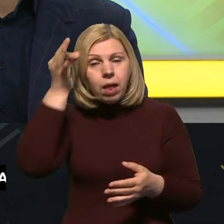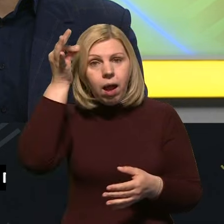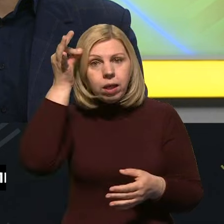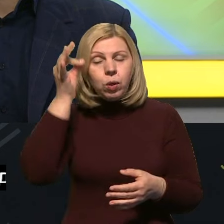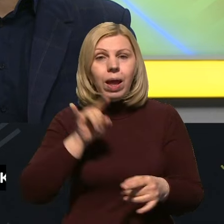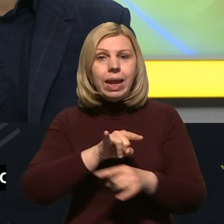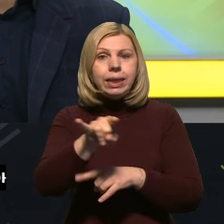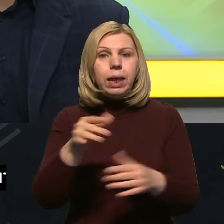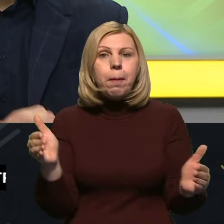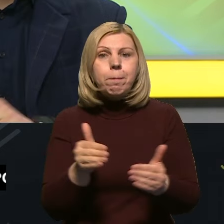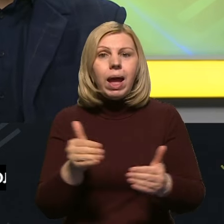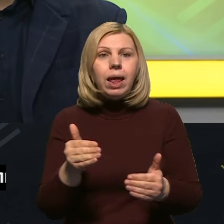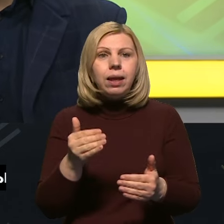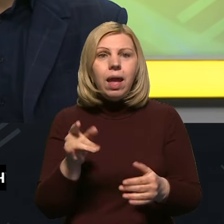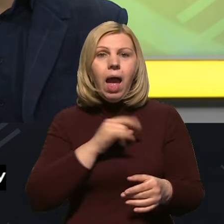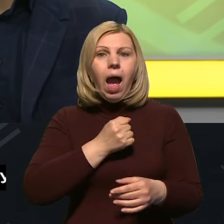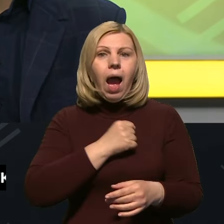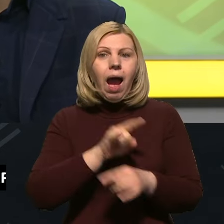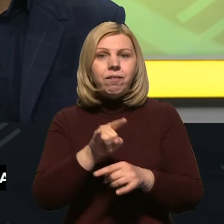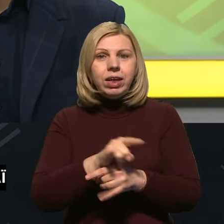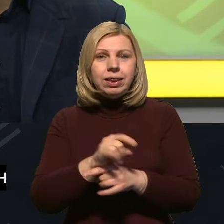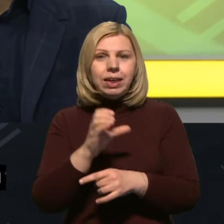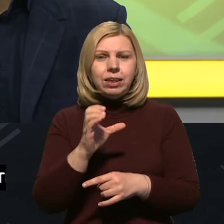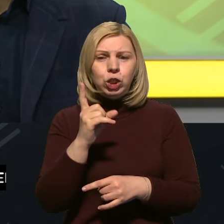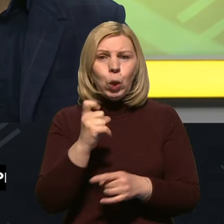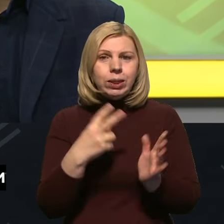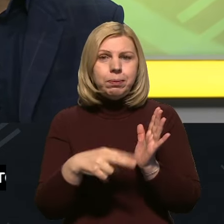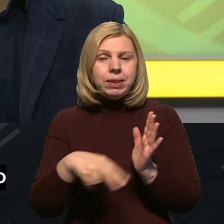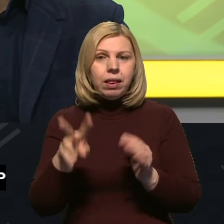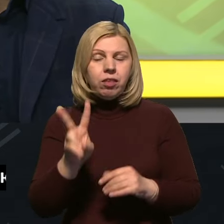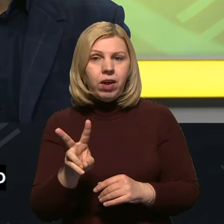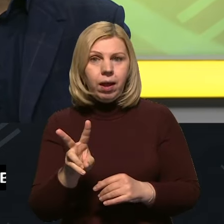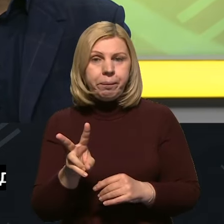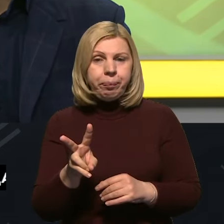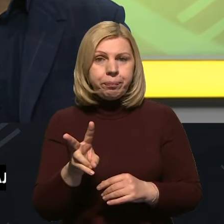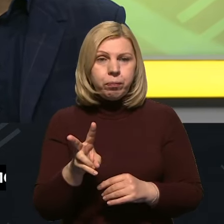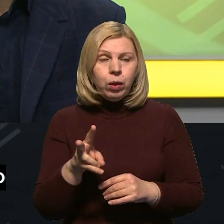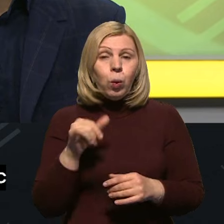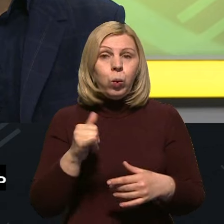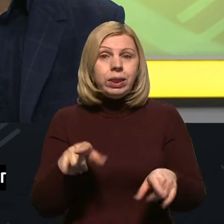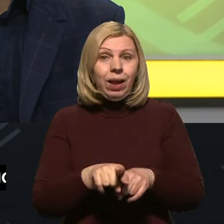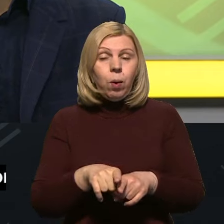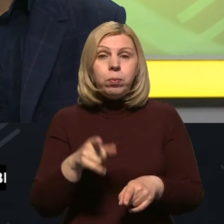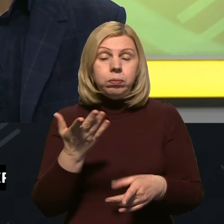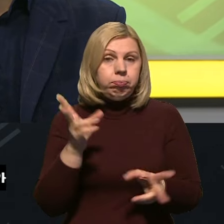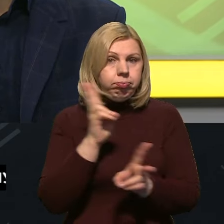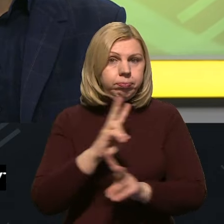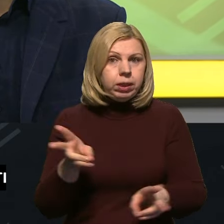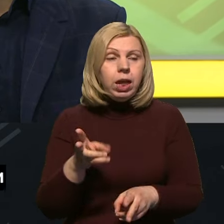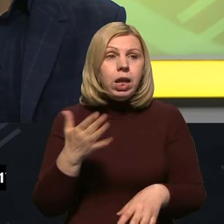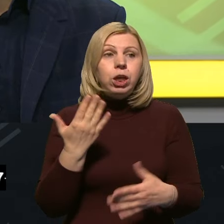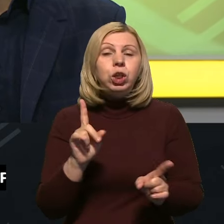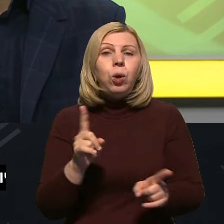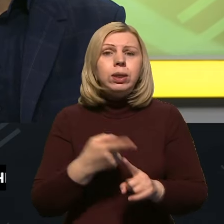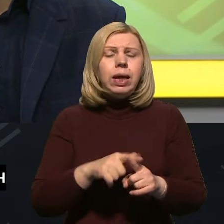літаки малої цивільної авіації, типу там CES-172. У такому класі невідомо, що саме